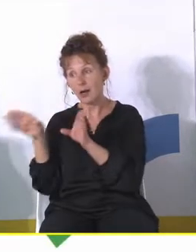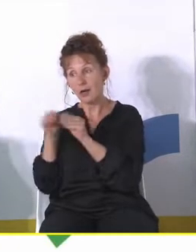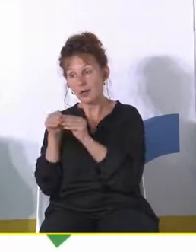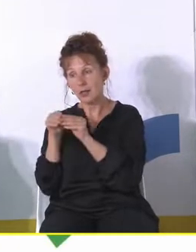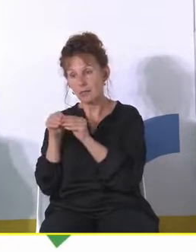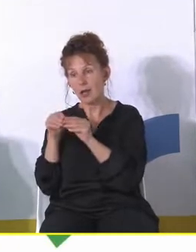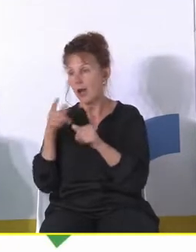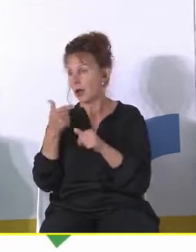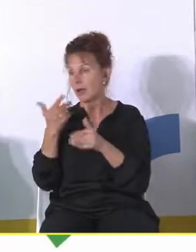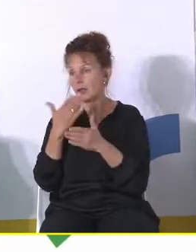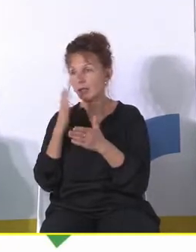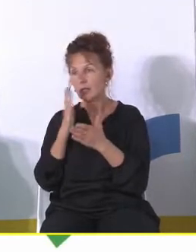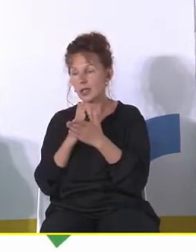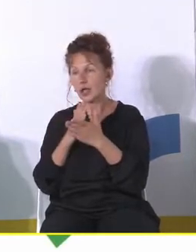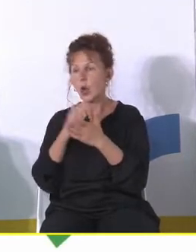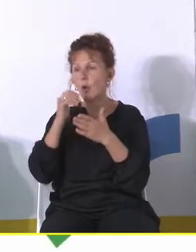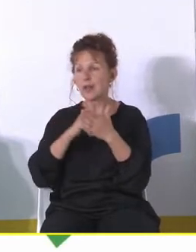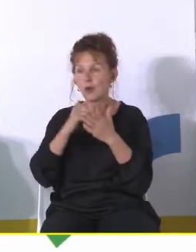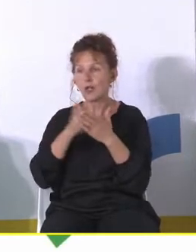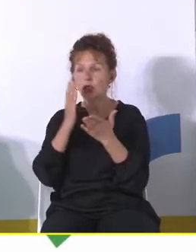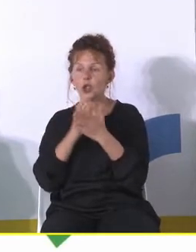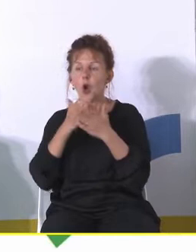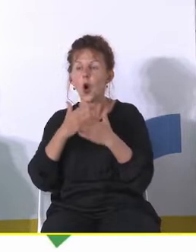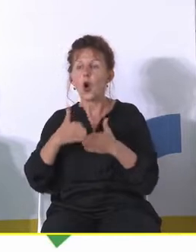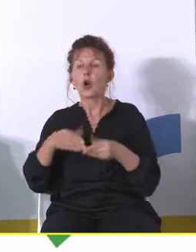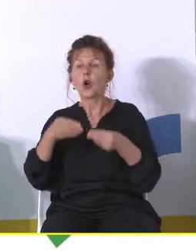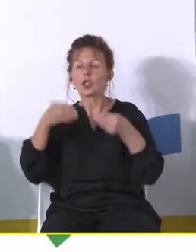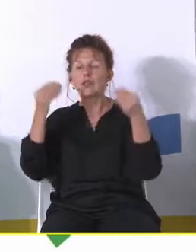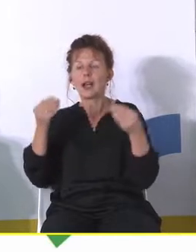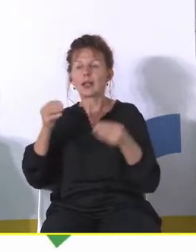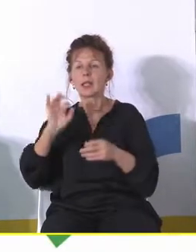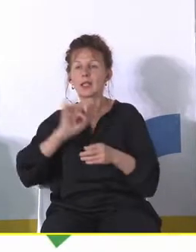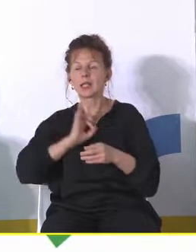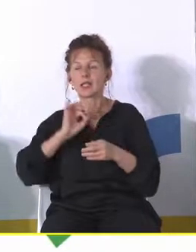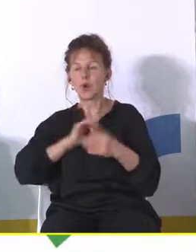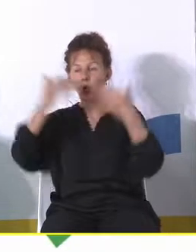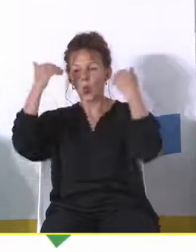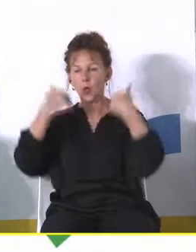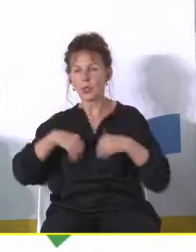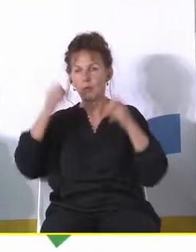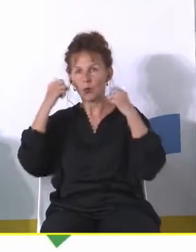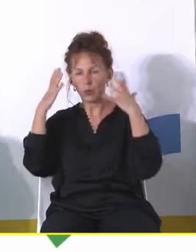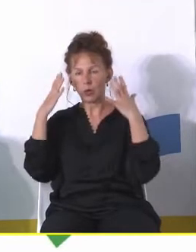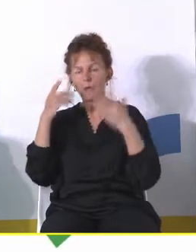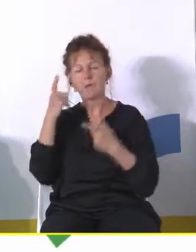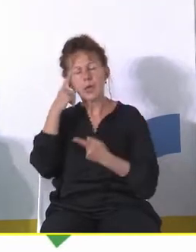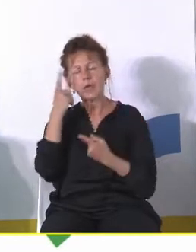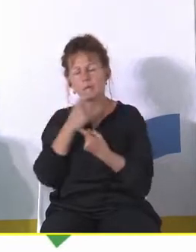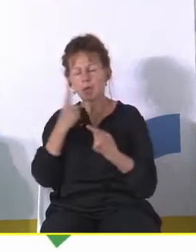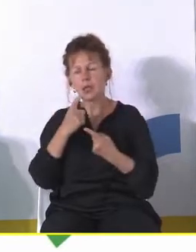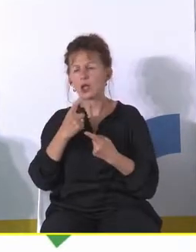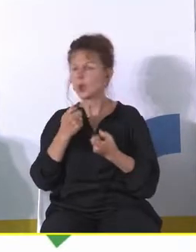nie tylko zachowywali ale wręcz rozwijali swoją tożsamość kulturową więc wydaje mi się że trudno jest